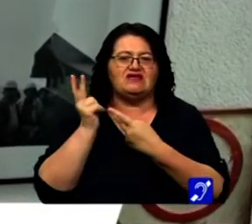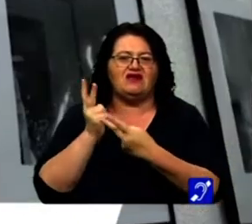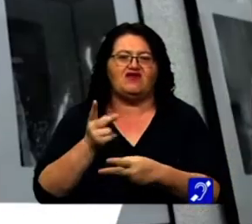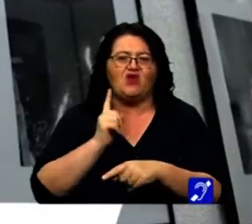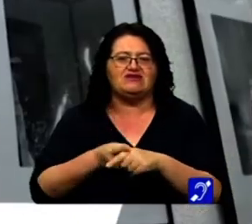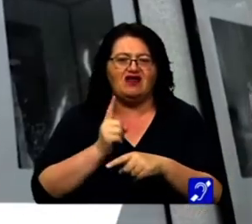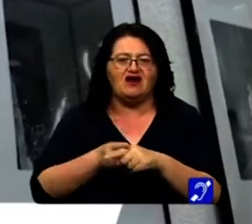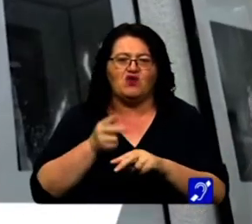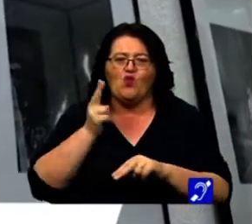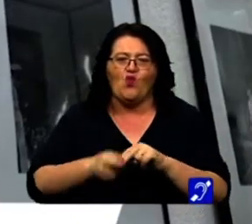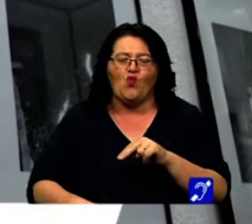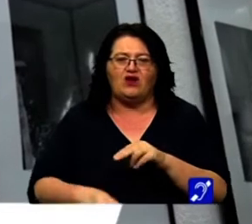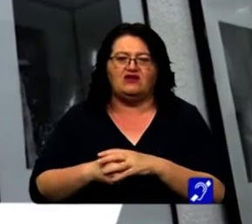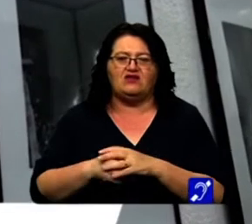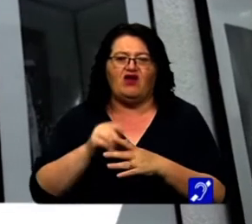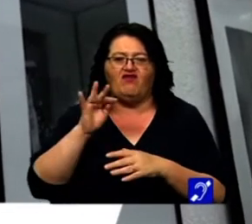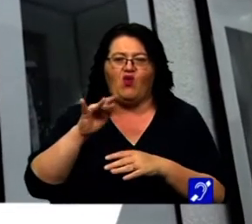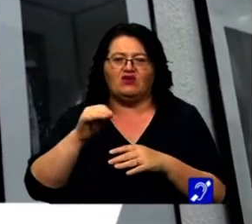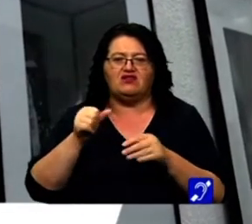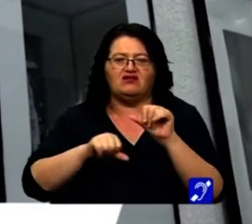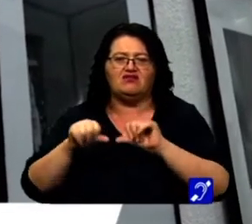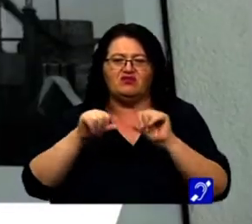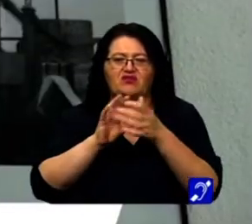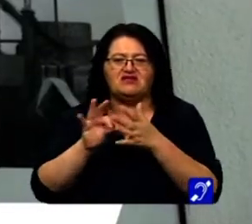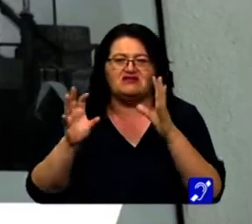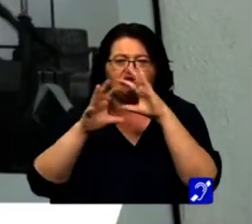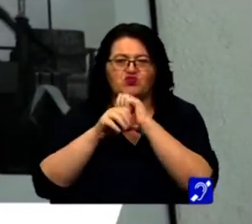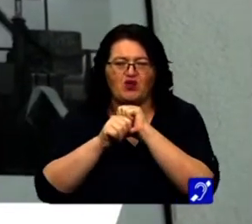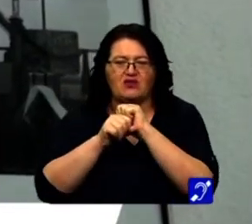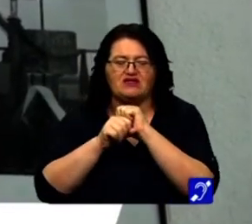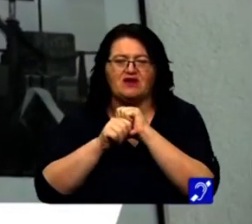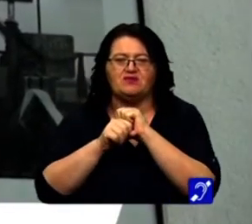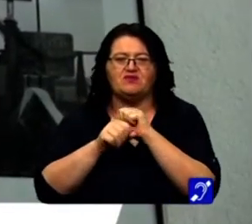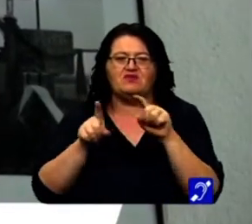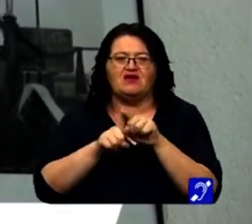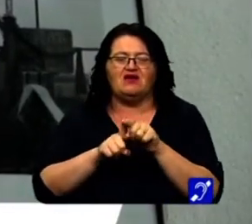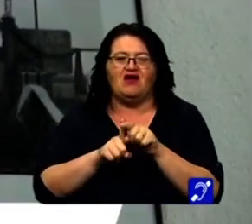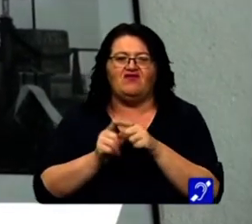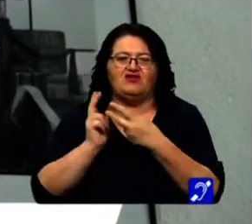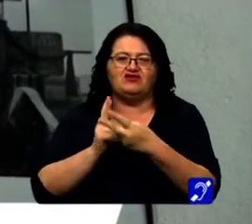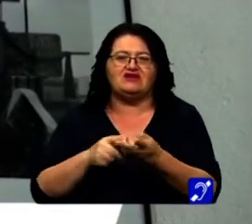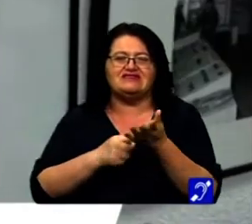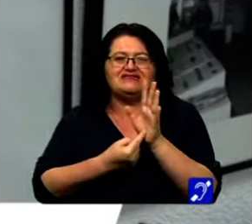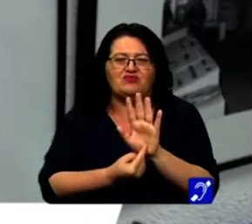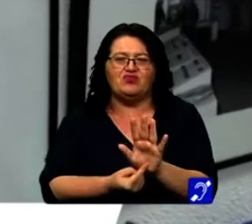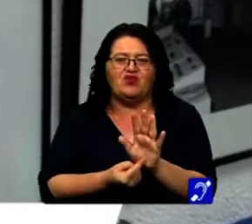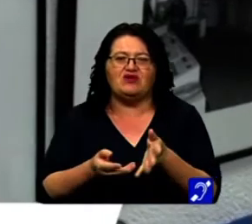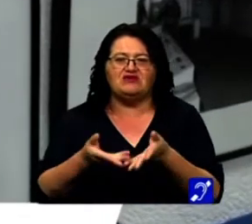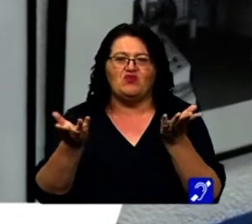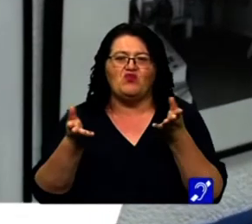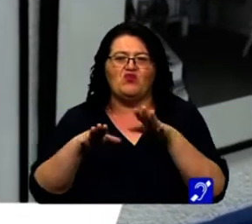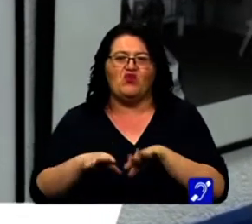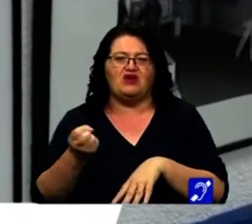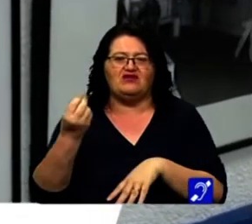oțelarilor ultima șarjă de fontă lichidă elaborată în cursul nopții. Un ritual sumbru, o șarjă simbol care a marcat moarta